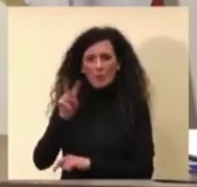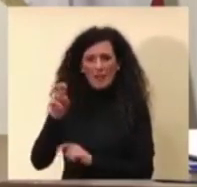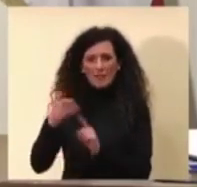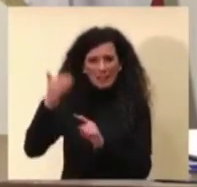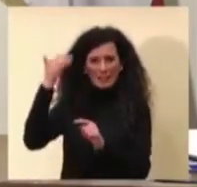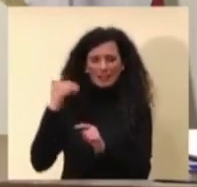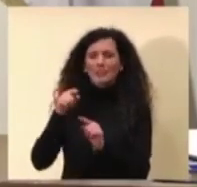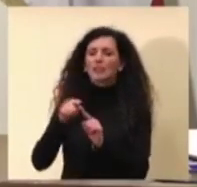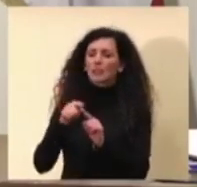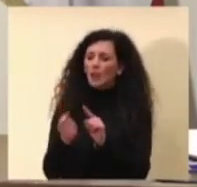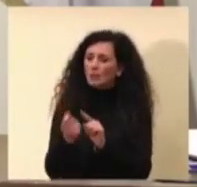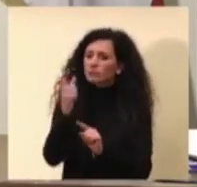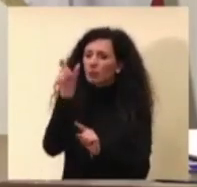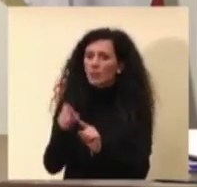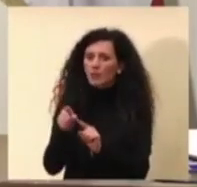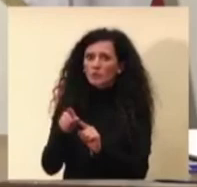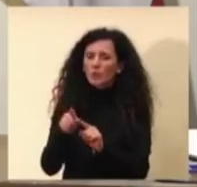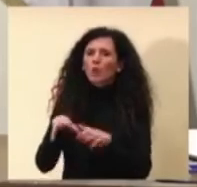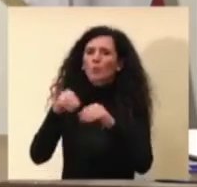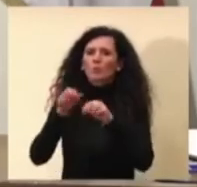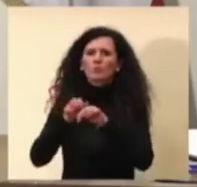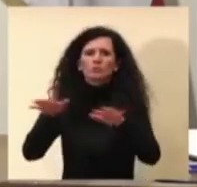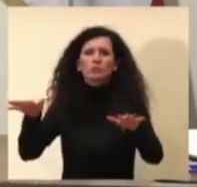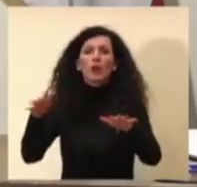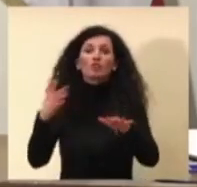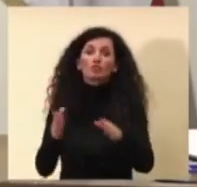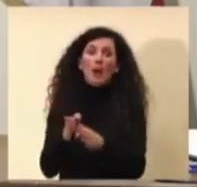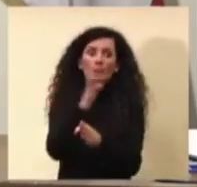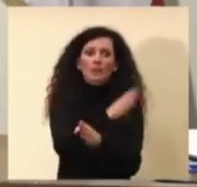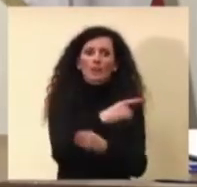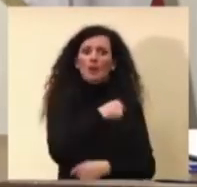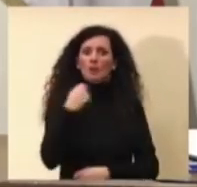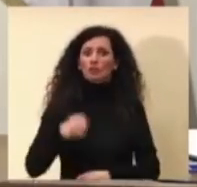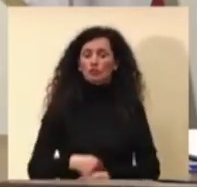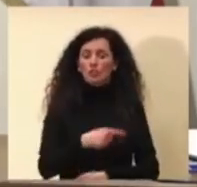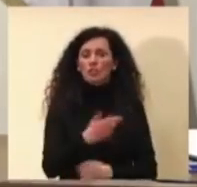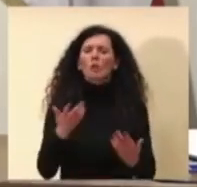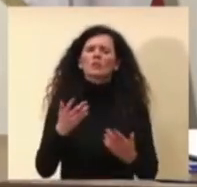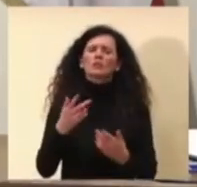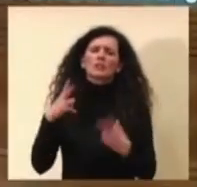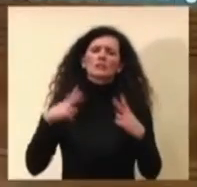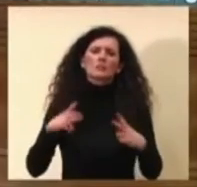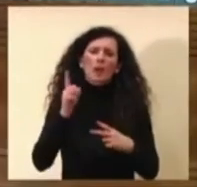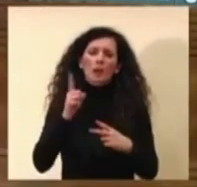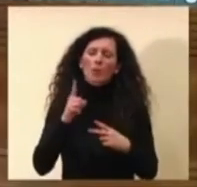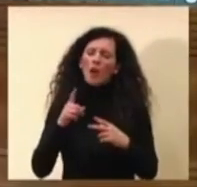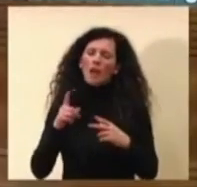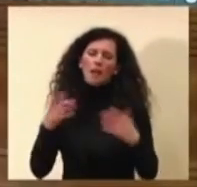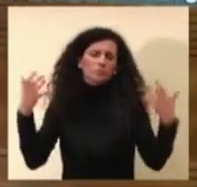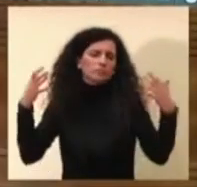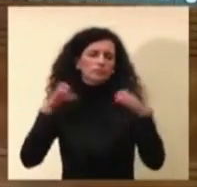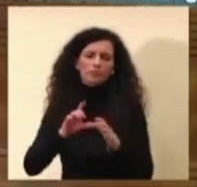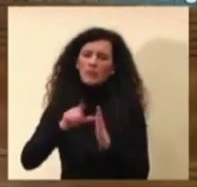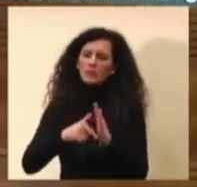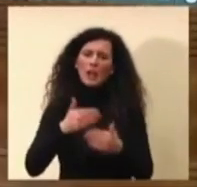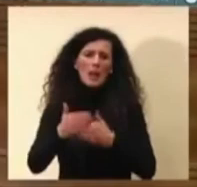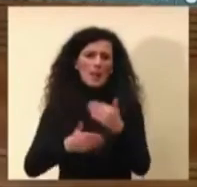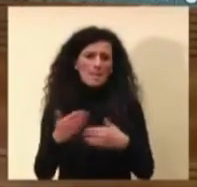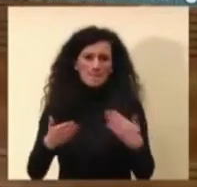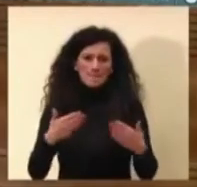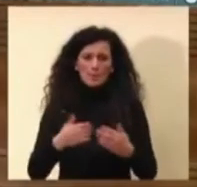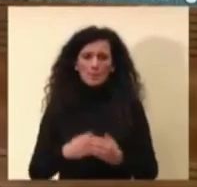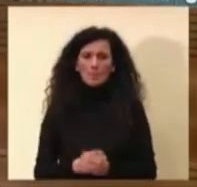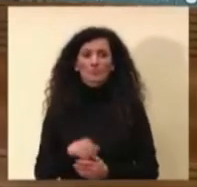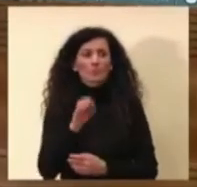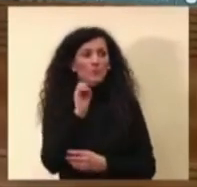già fatto moltissimo possiamo proteggere tante persone speriamo di farlo in breve tempo. Grazie. Professor Locatelli se vuole